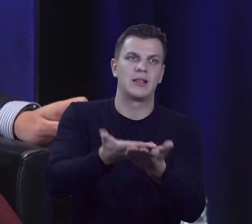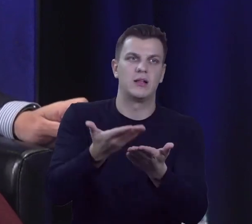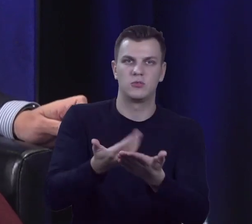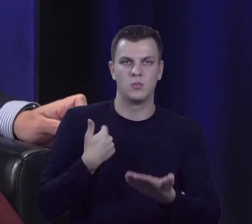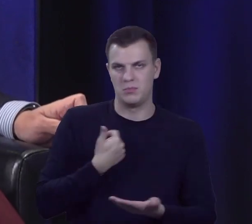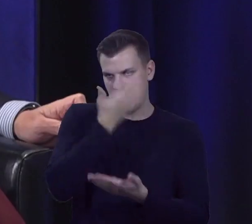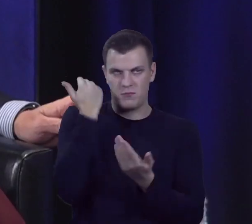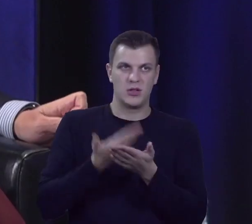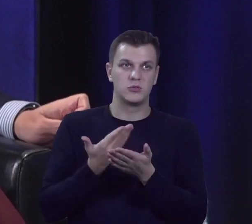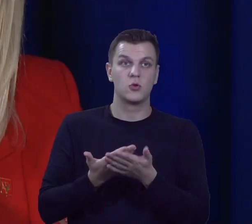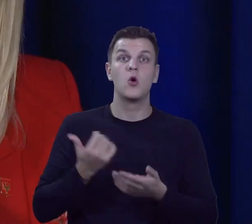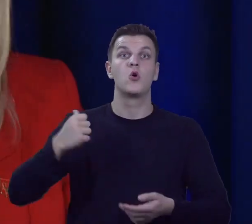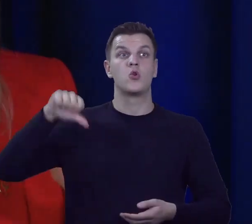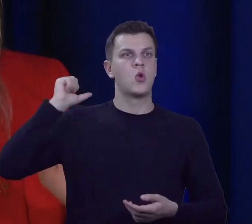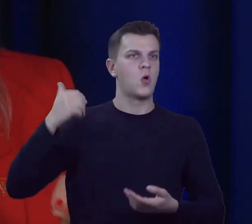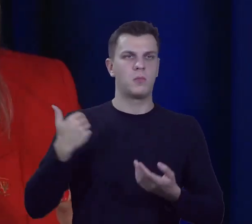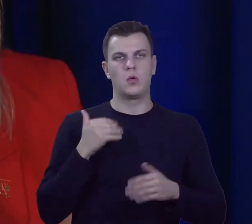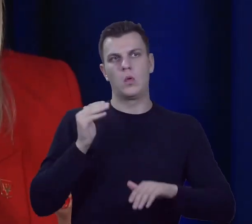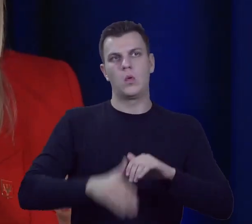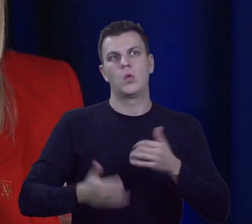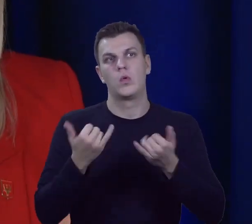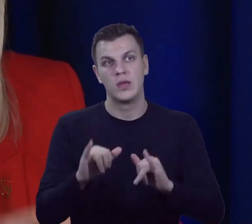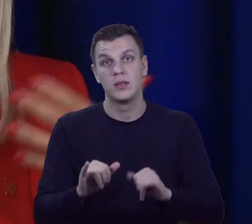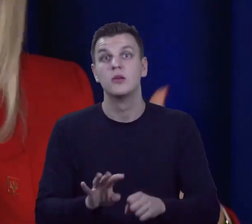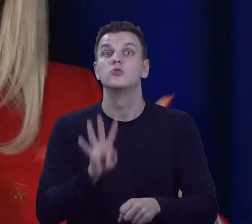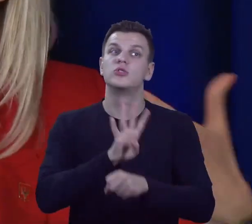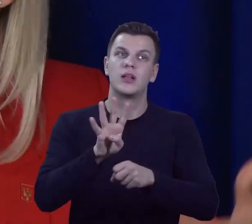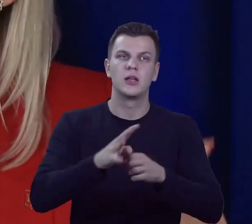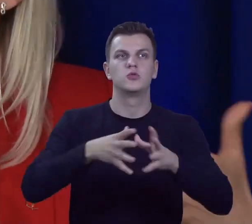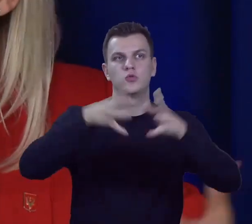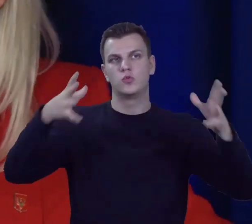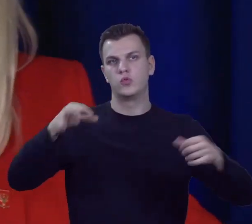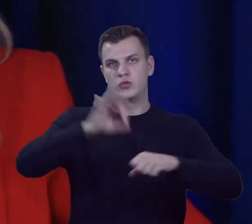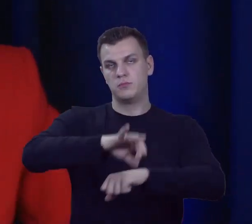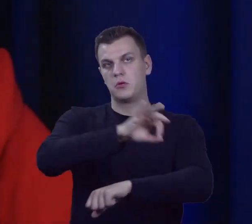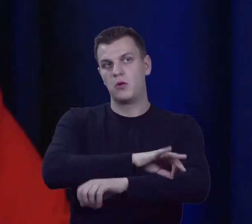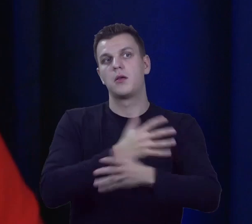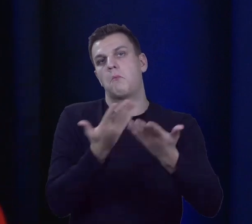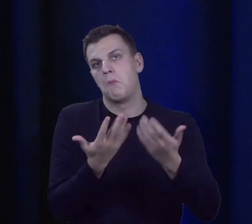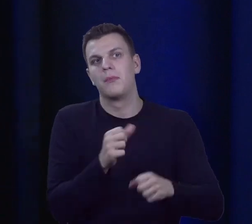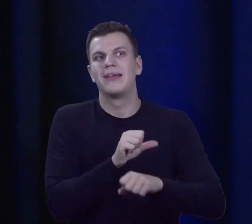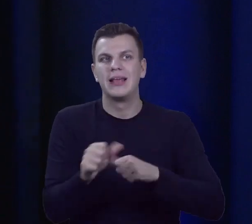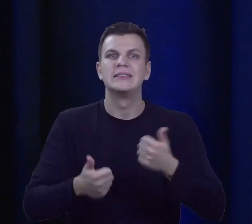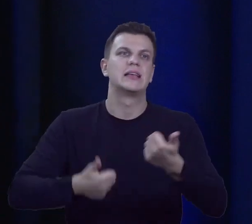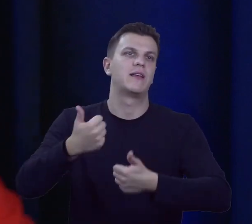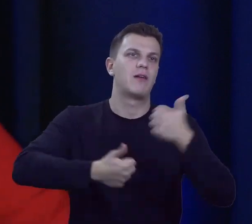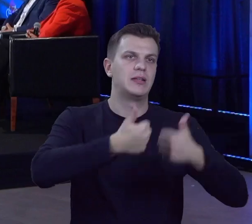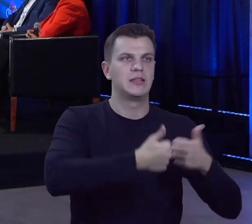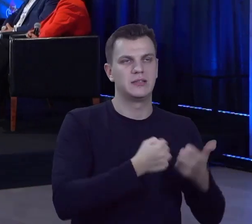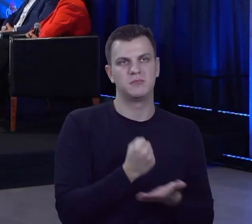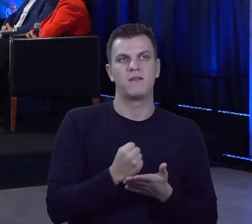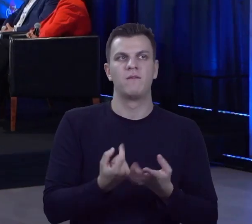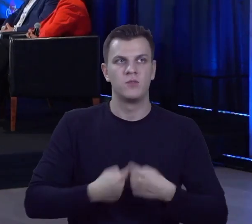Ubiegły rok pokazał co innego na szczęście, bo 14 różnych projektów, więc już jakaś rywalizacja w zakresie realizacji tych